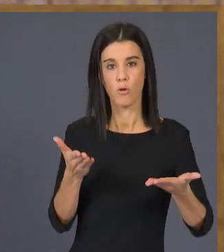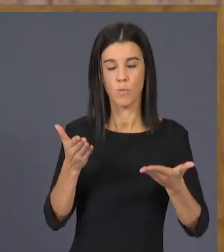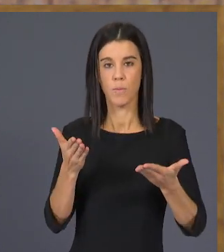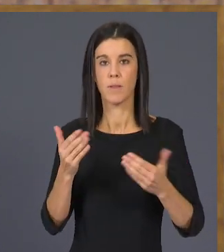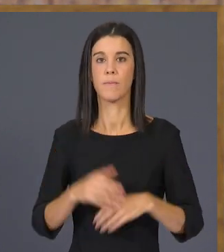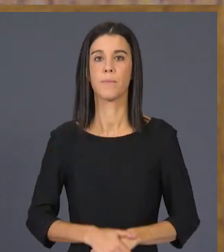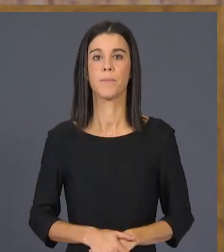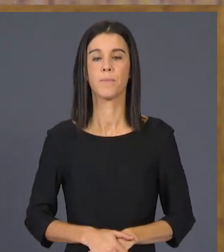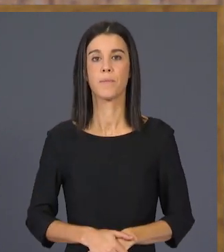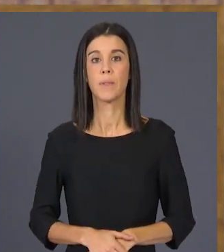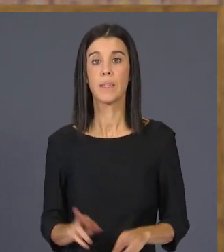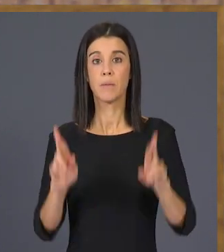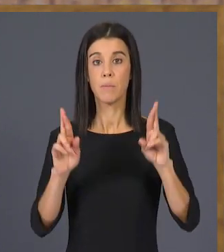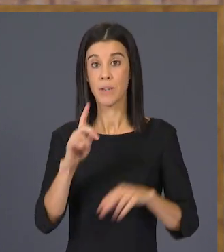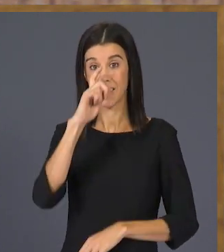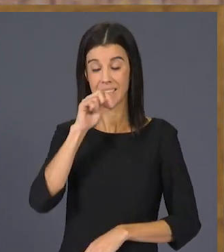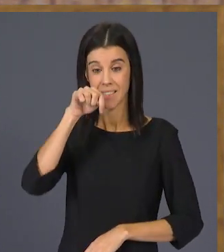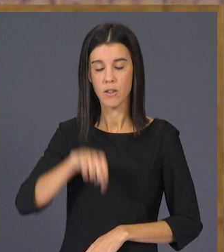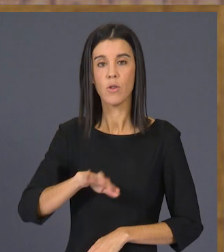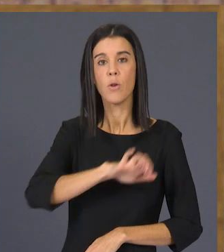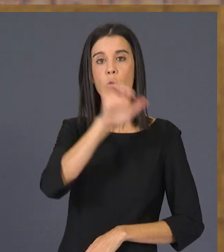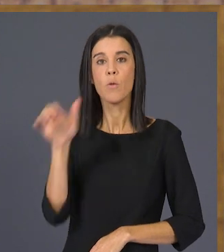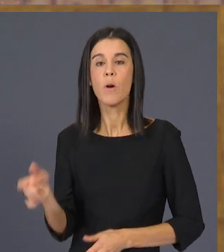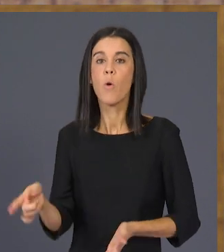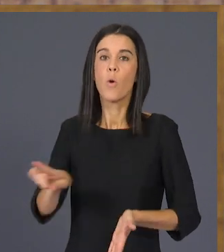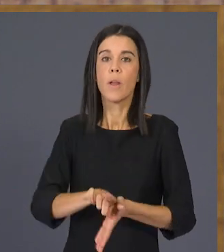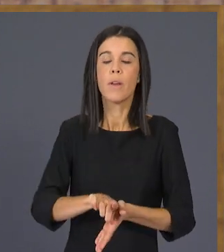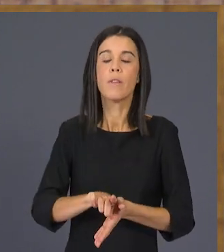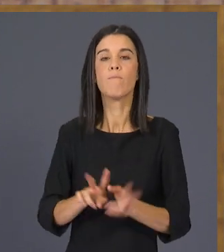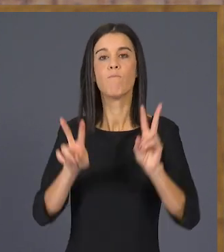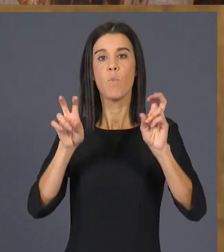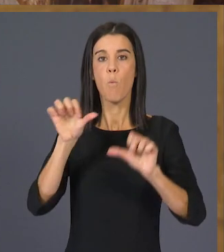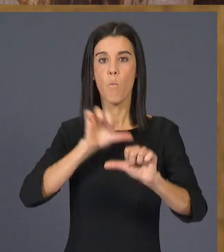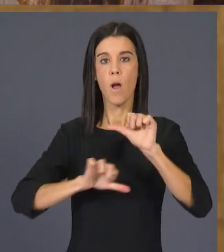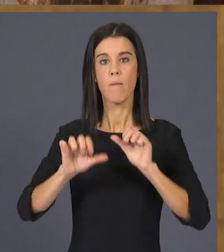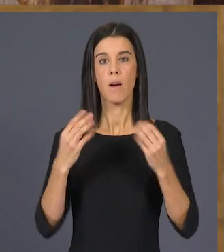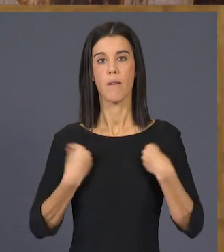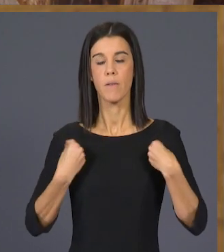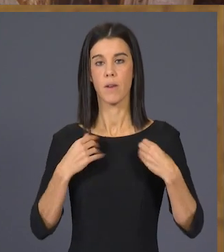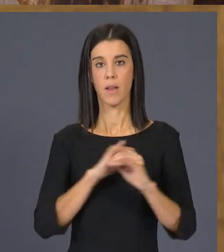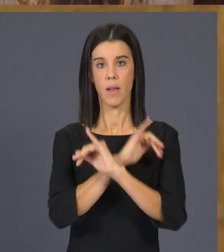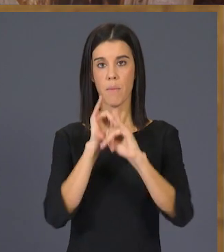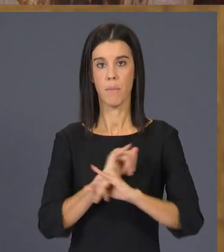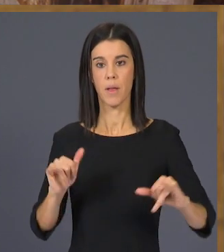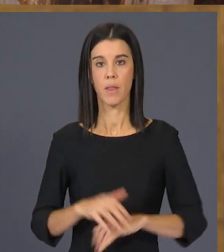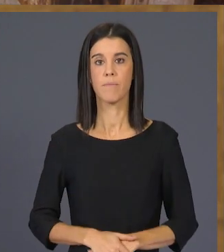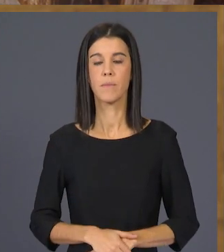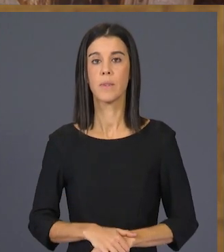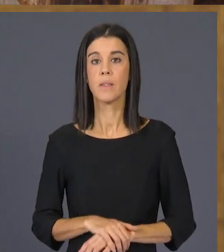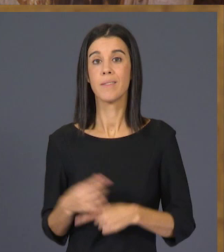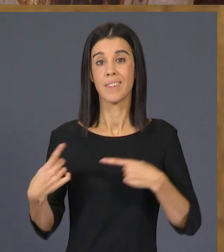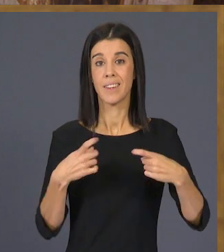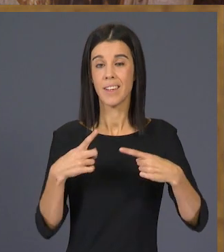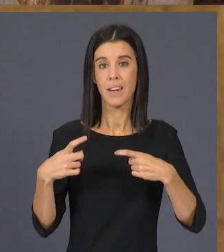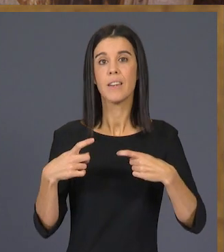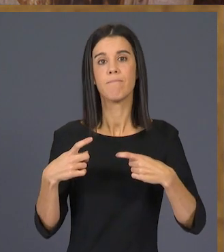Esperem que aquest any Europa torni a viure en pau. A més del drama humà, esta guerra